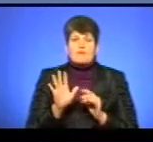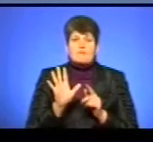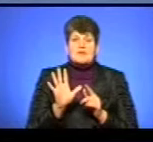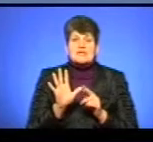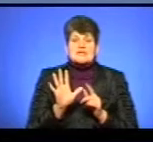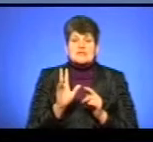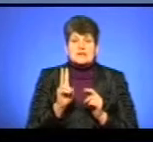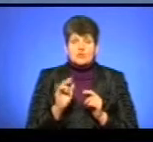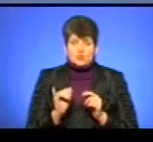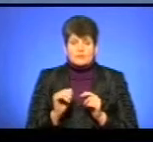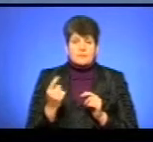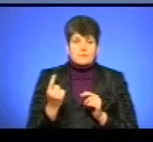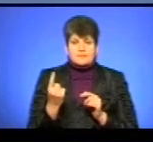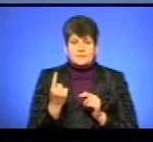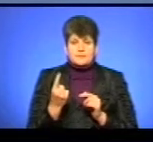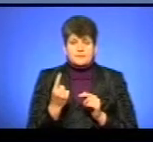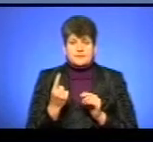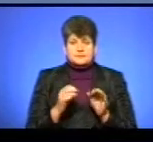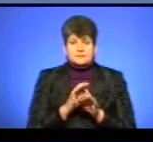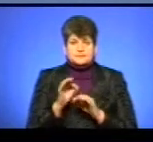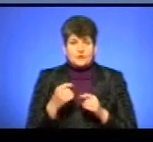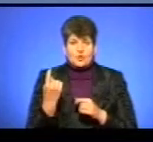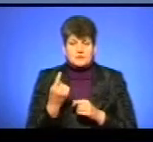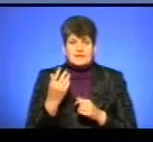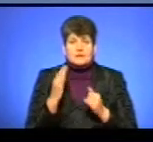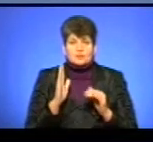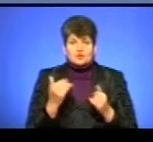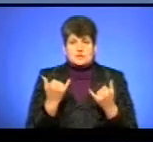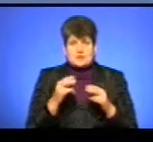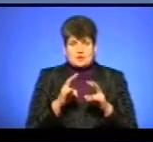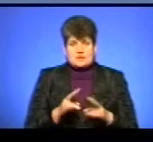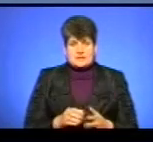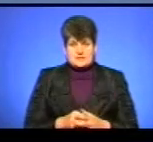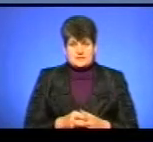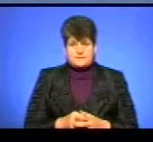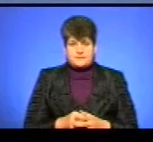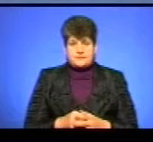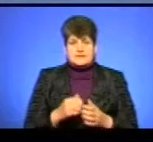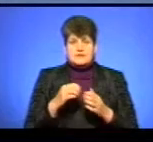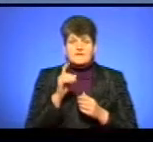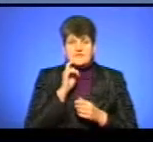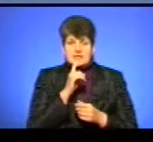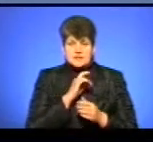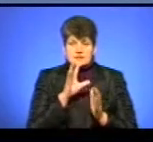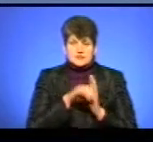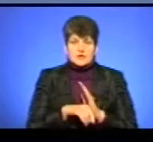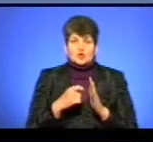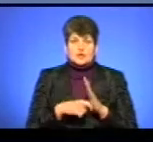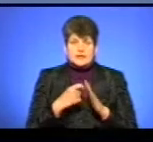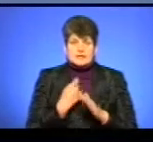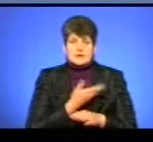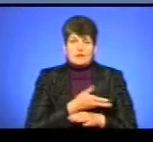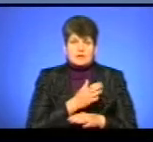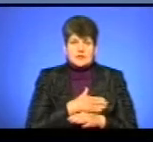тих пілотних областей, які зараз будуть розглядатися в пілоті. Зокрема, серед них Вінницька, Донецька, Полтавська,